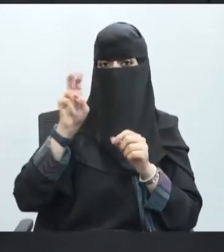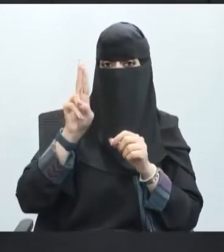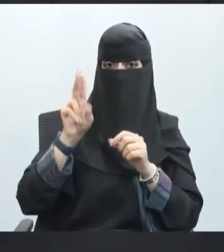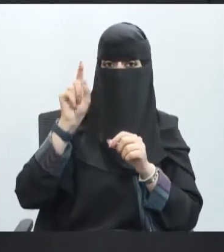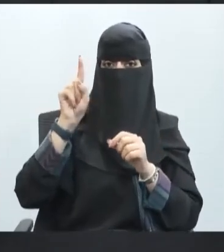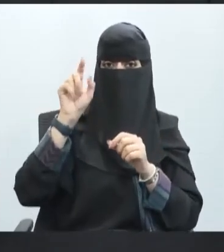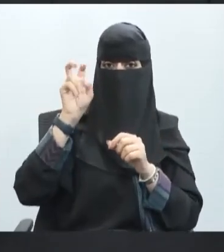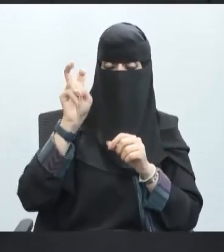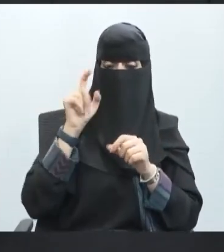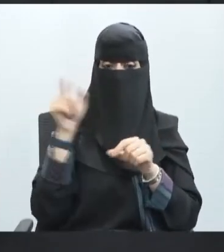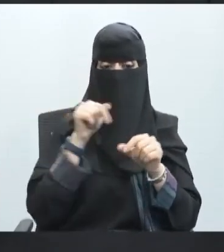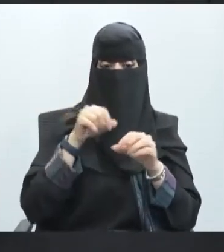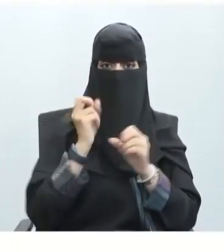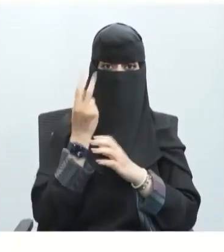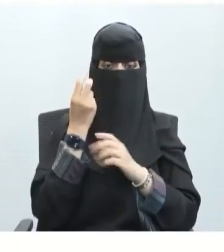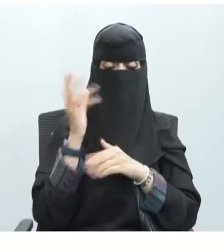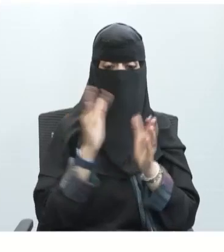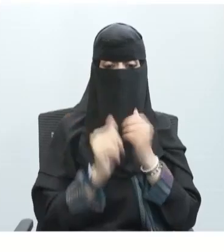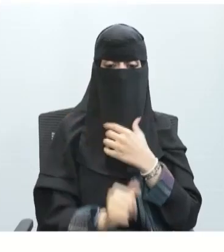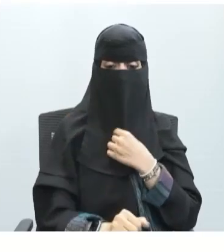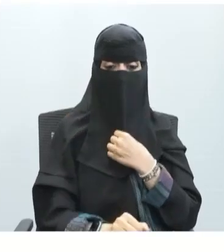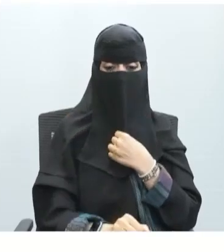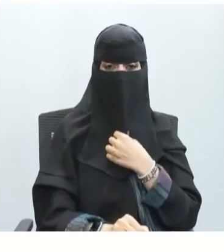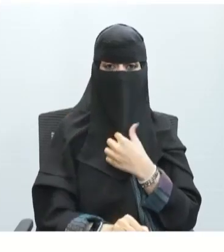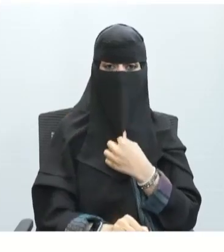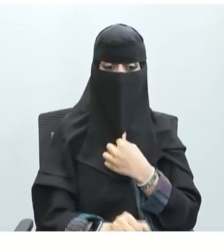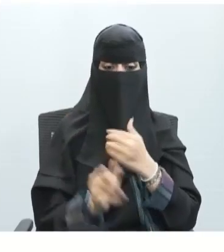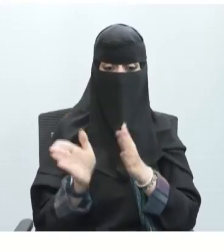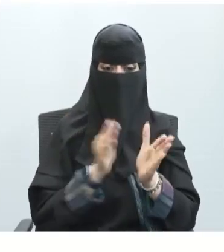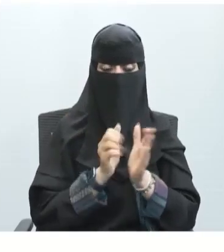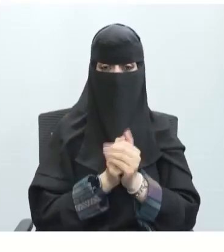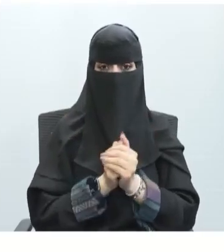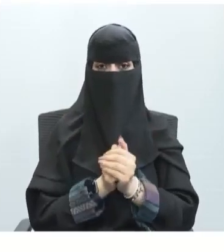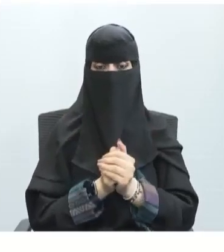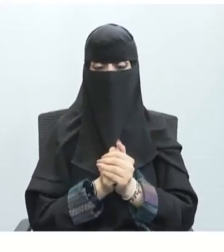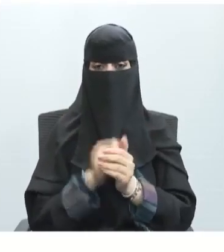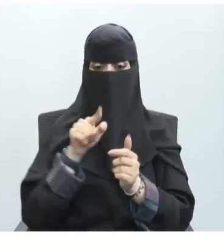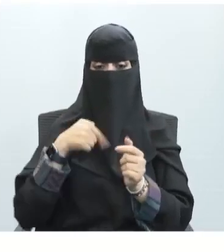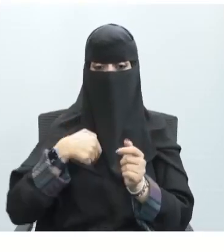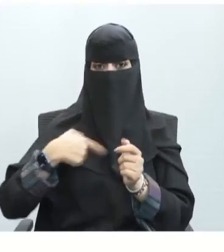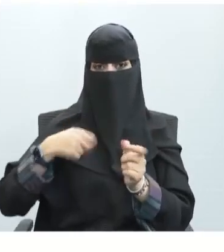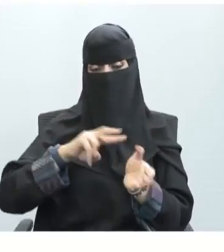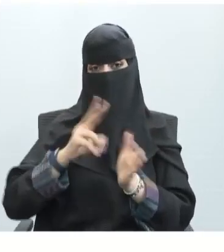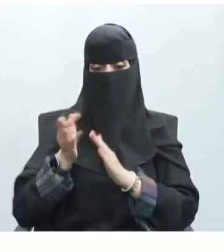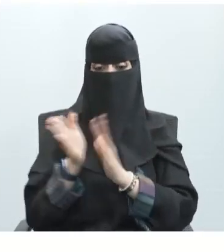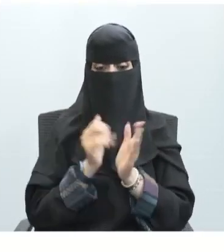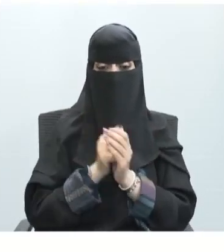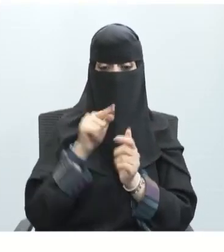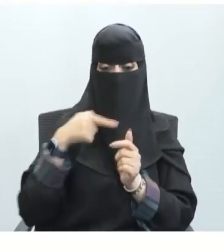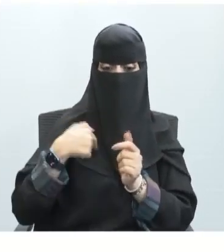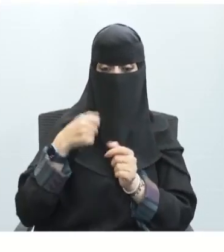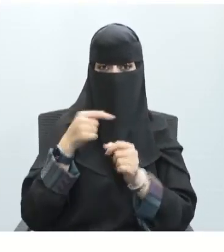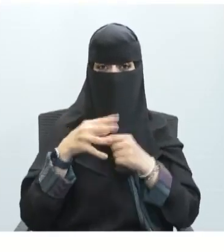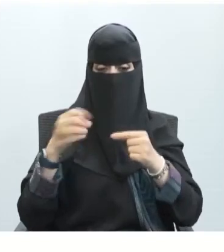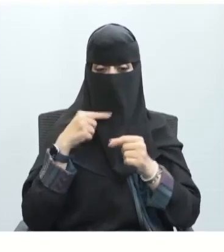أو نسميها عتبة التنبيه إذن السيال العصبي أو جهد الفعل هو اسم آخر للسيال العصبي وتسمى